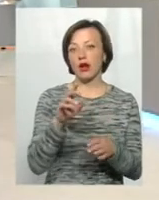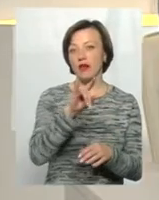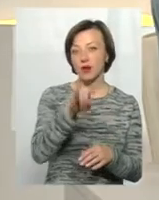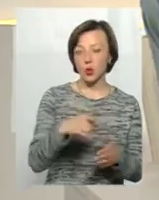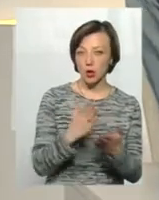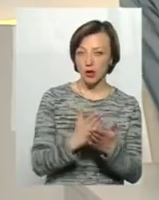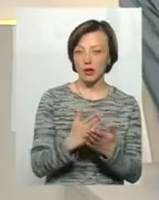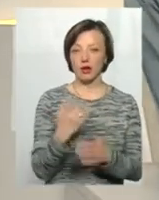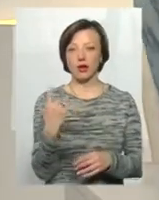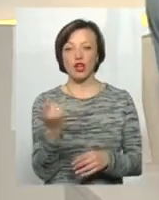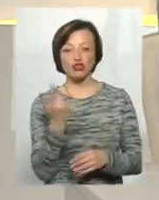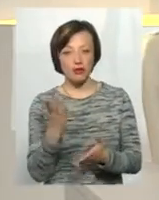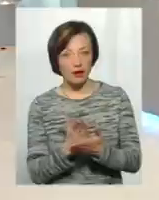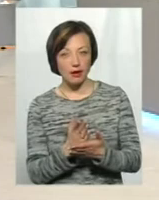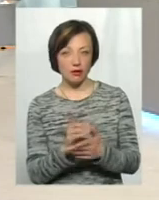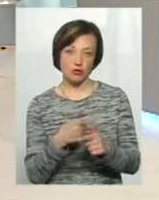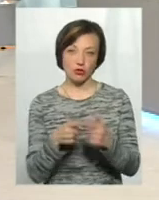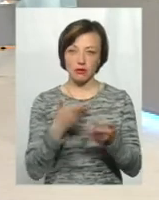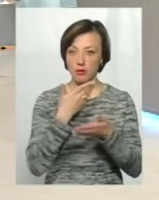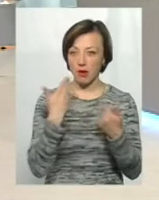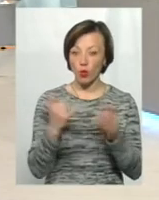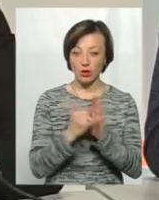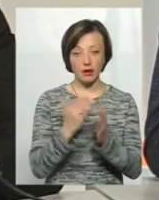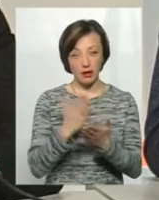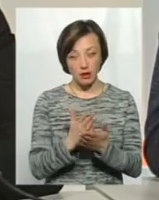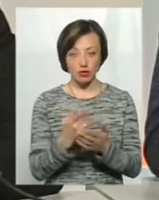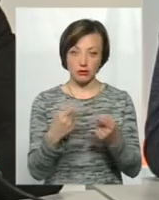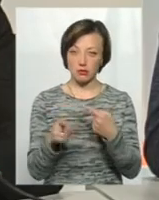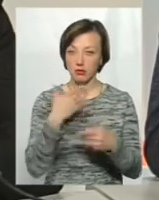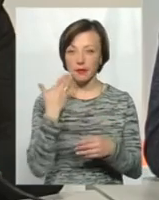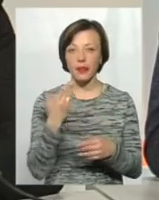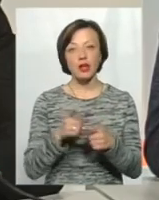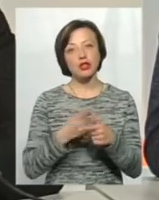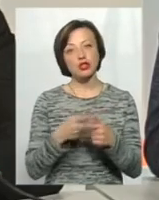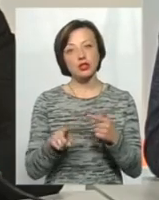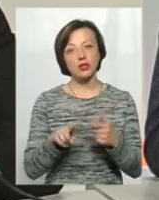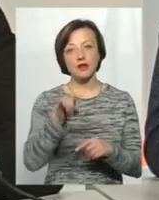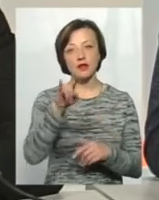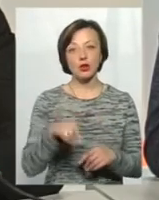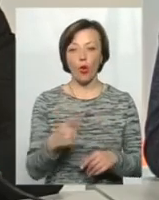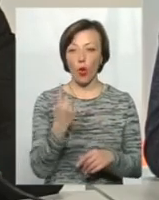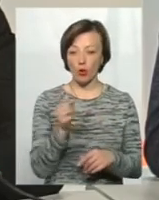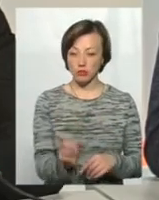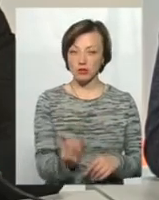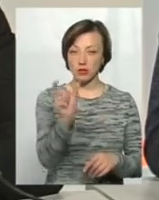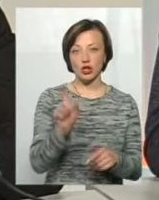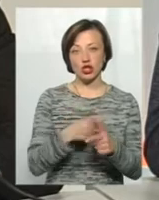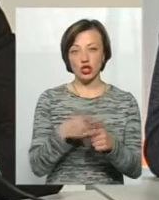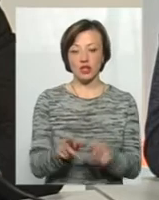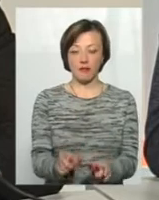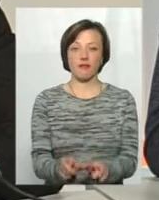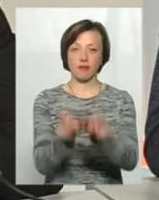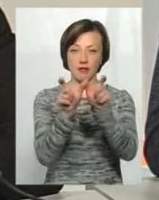тепловий, чи його там немає? Так, перше, чи стоїть вікно. Друге, чи це вікно двокамерне, чи однокамерне. Якщо воно